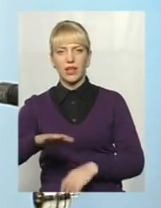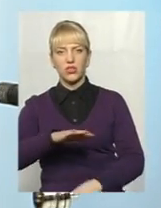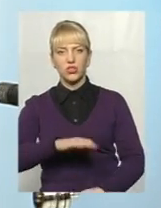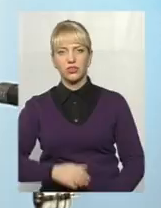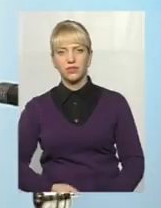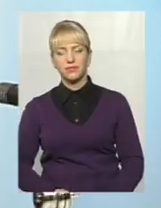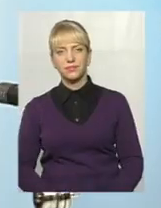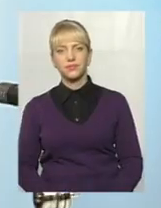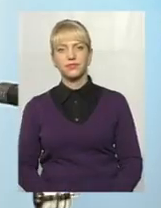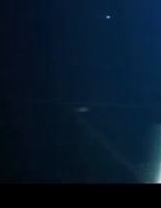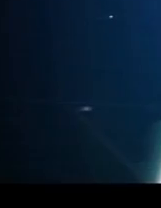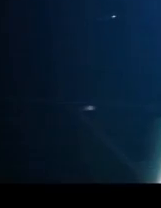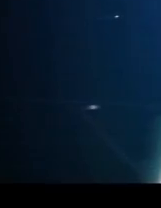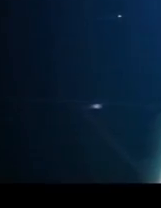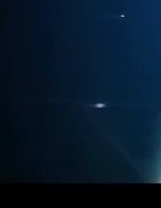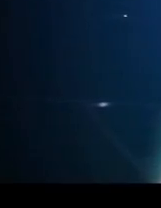продовжуємо.